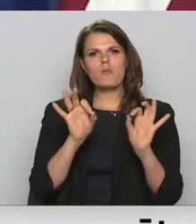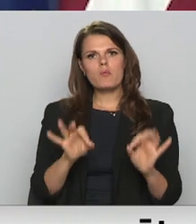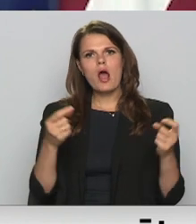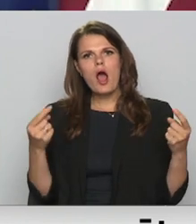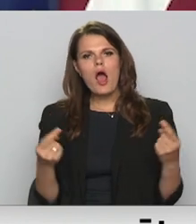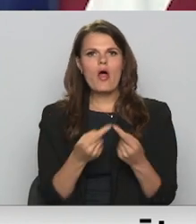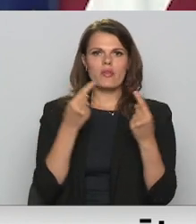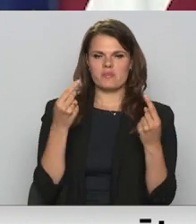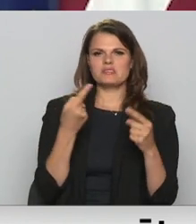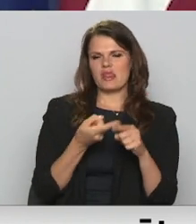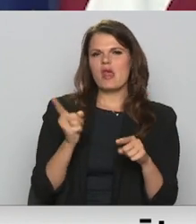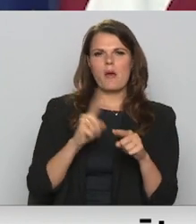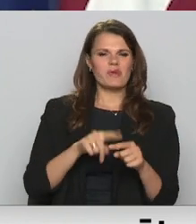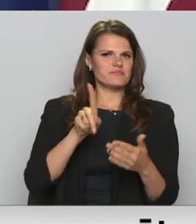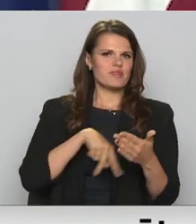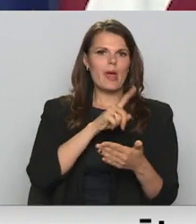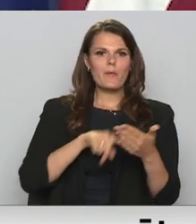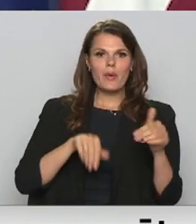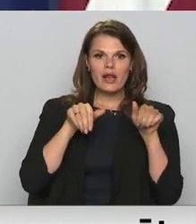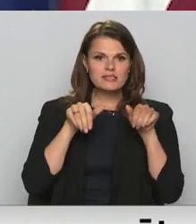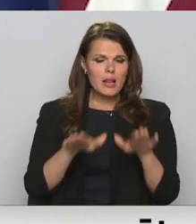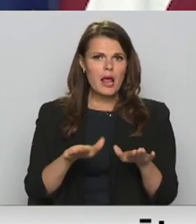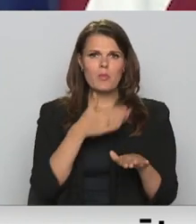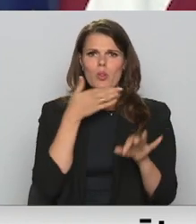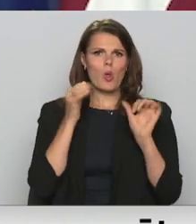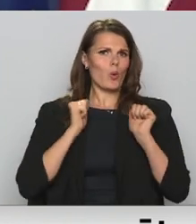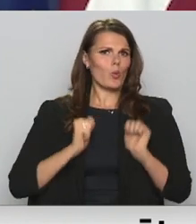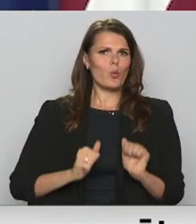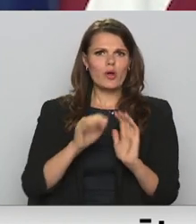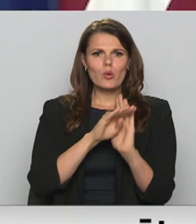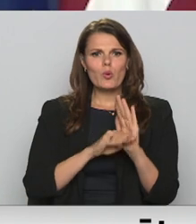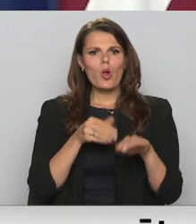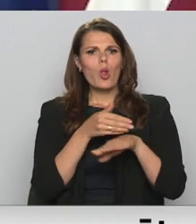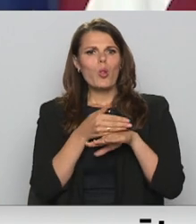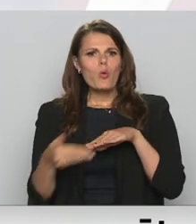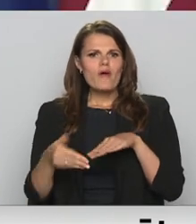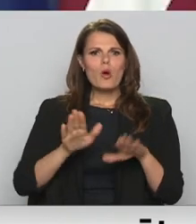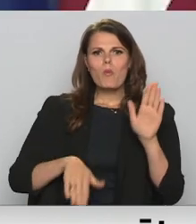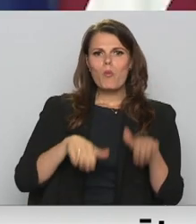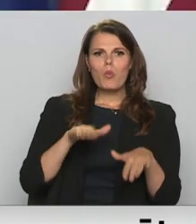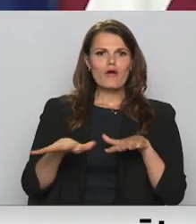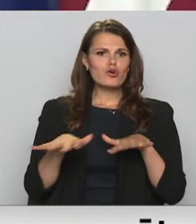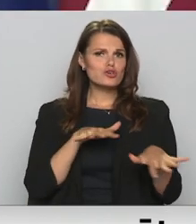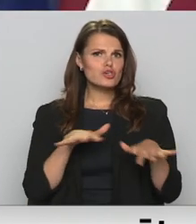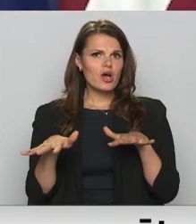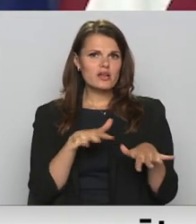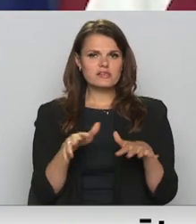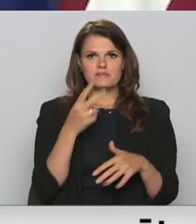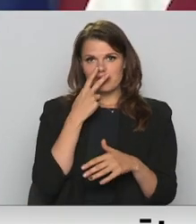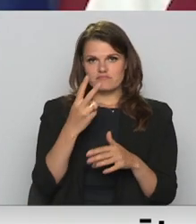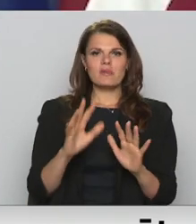Tāpēc ir nepareizi lēmumi, netaisnīgi likumi, novēlota vai pavirša rīcība ir izdevies